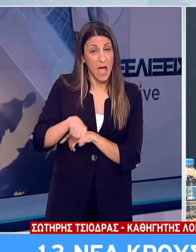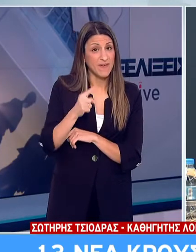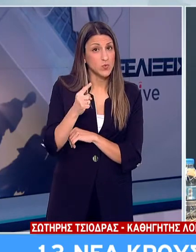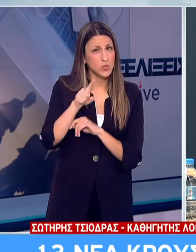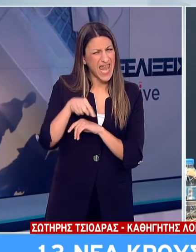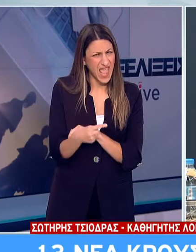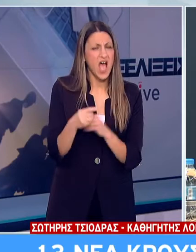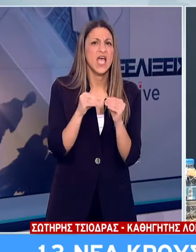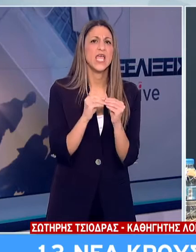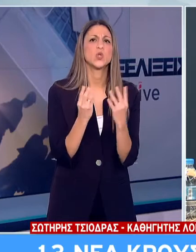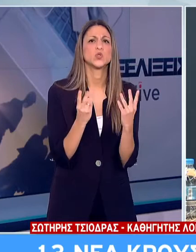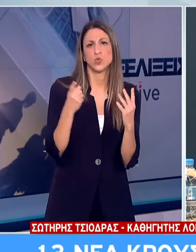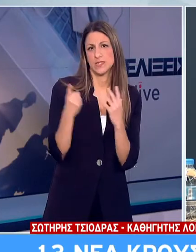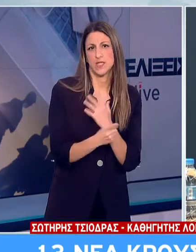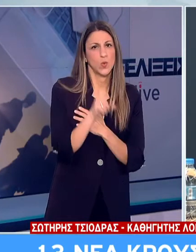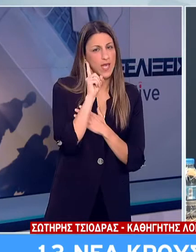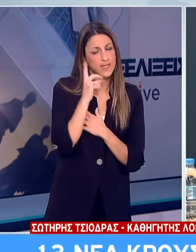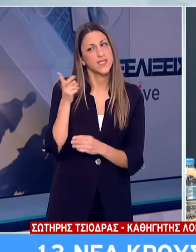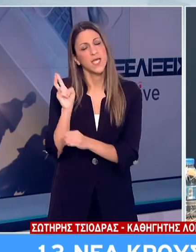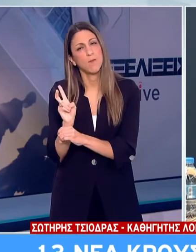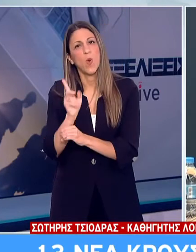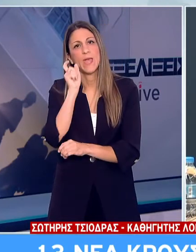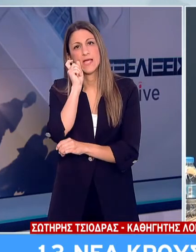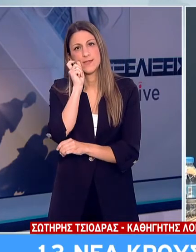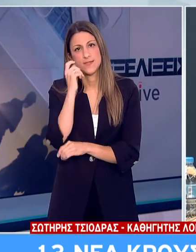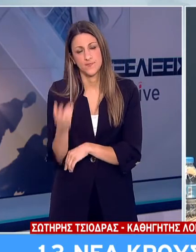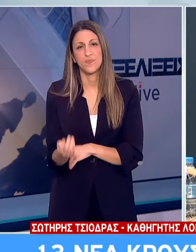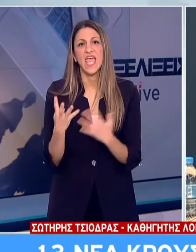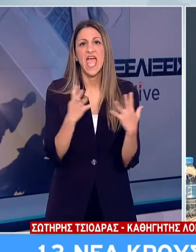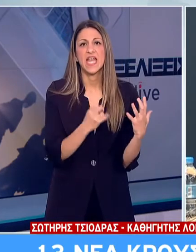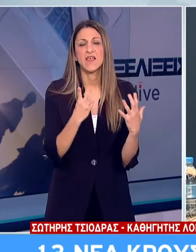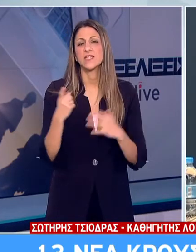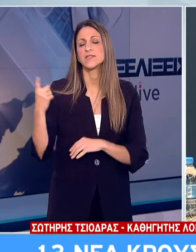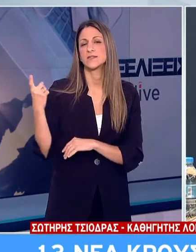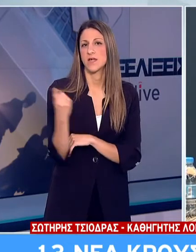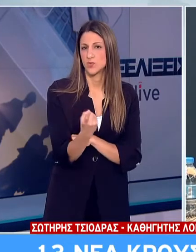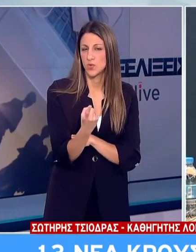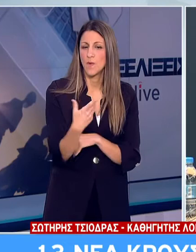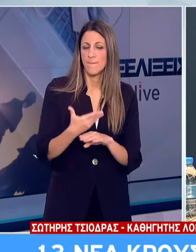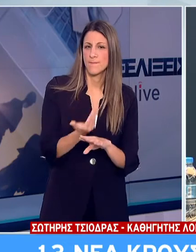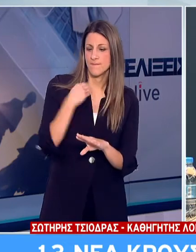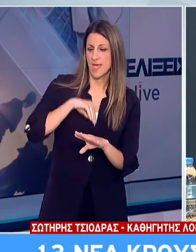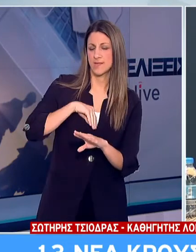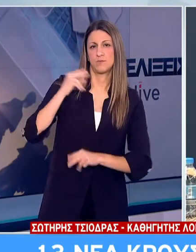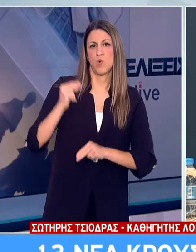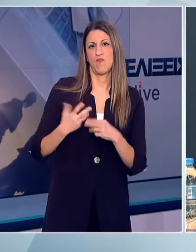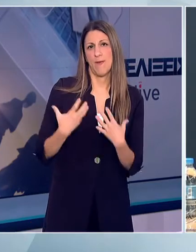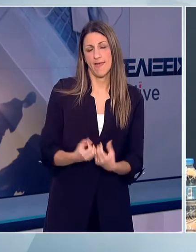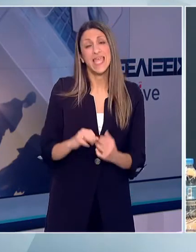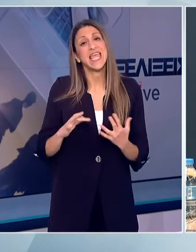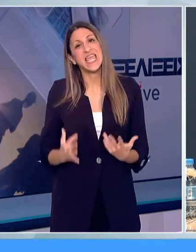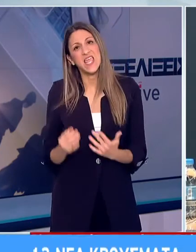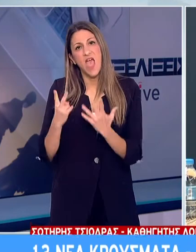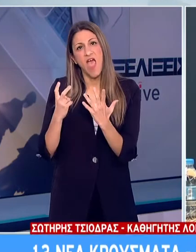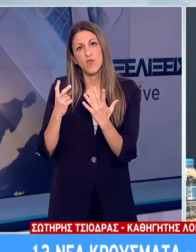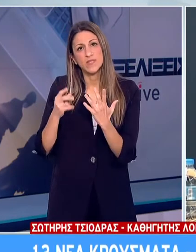το 28% είναι γυναίκες και οι υπόλοιποι άνδρες. Το 97% έχει υποκείμενο νόσημα ή έχουν ηλικία